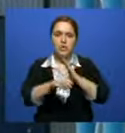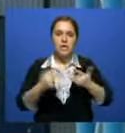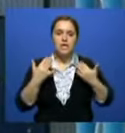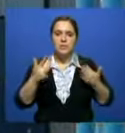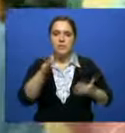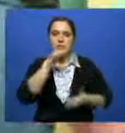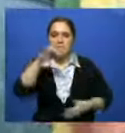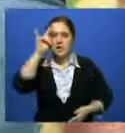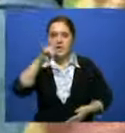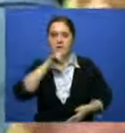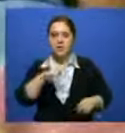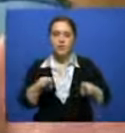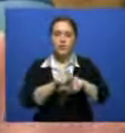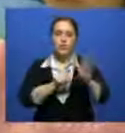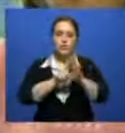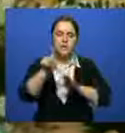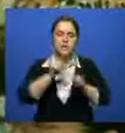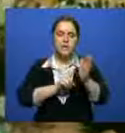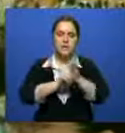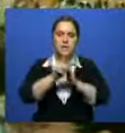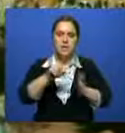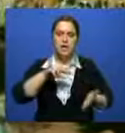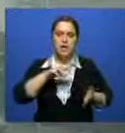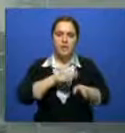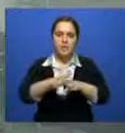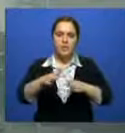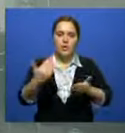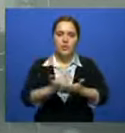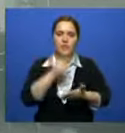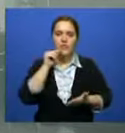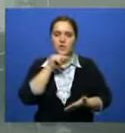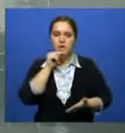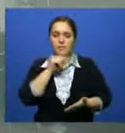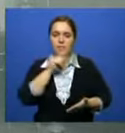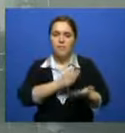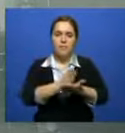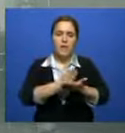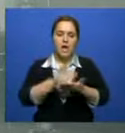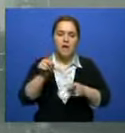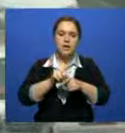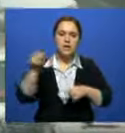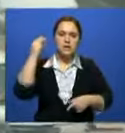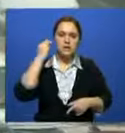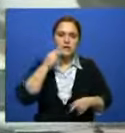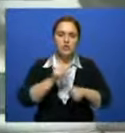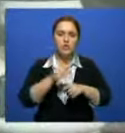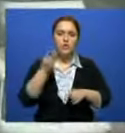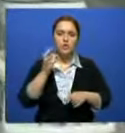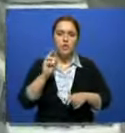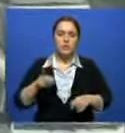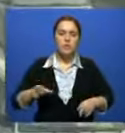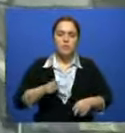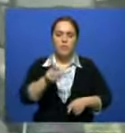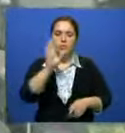В Казахстане начата реализация новой экономической политики Нурлыжоу, а в КНР – экономического пояса шелкового пути. В